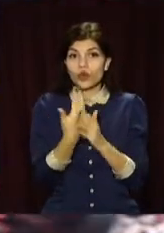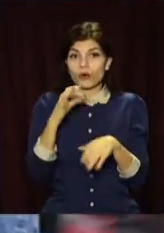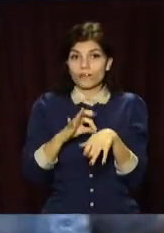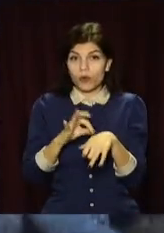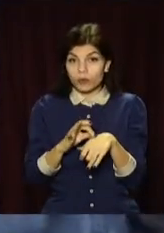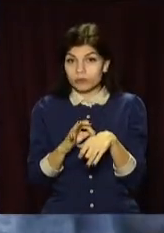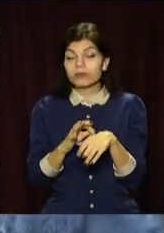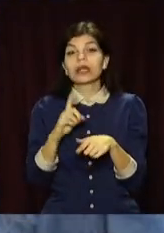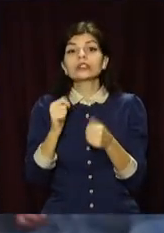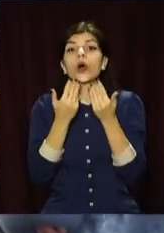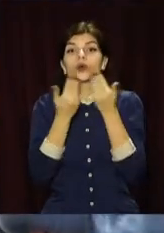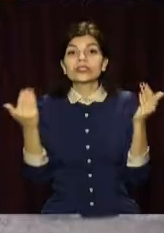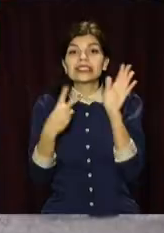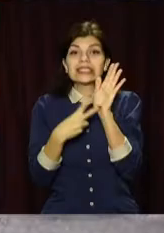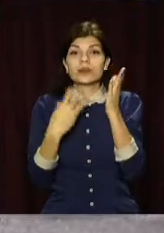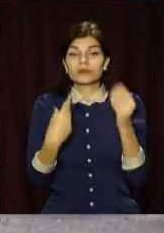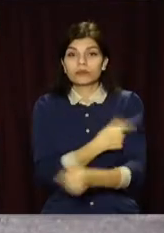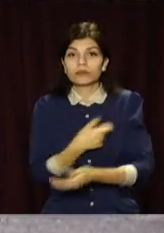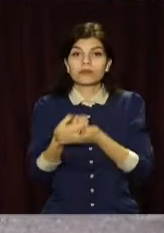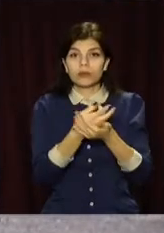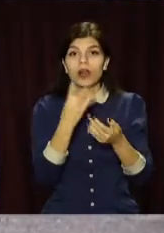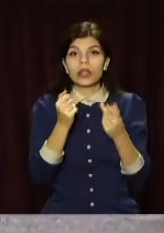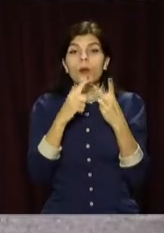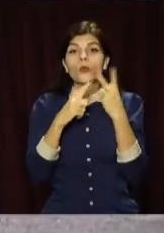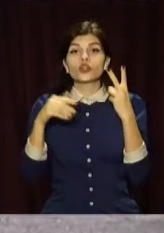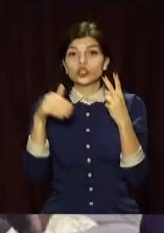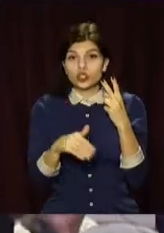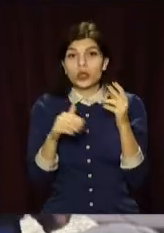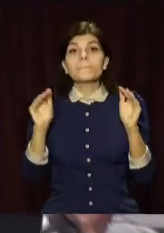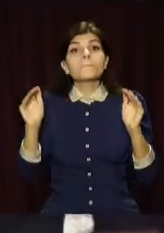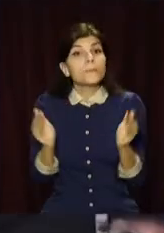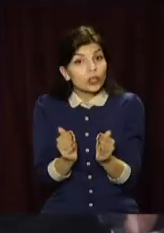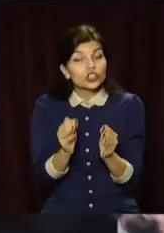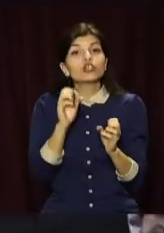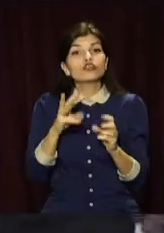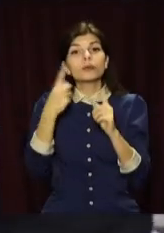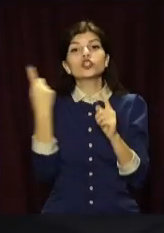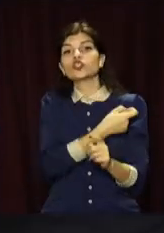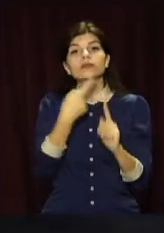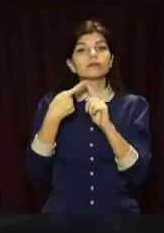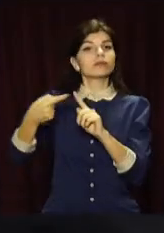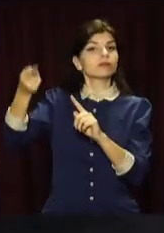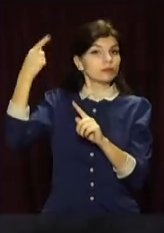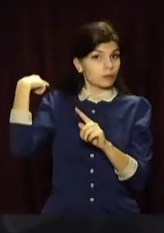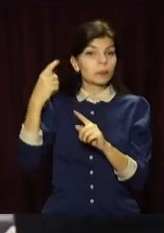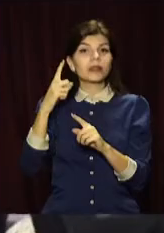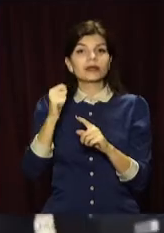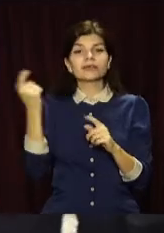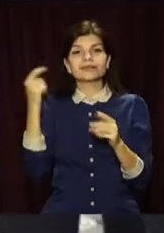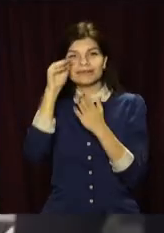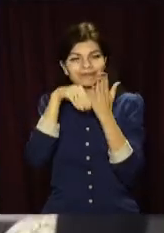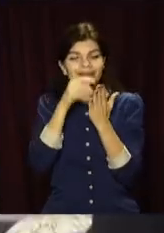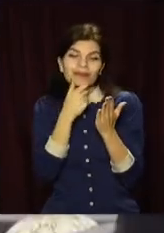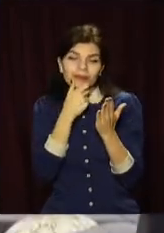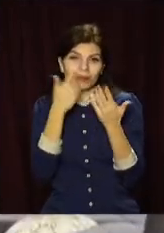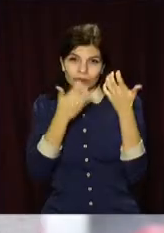хворих. За останні сім днів ушпитали на півтори тисячі пацієнтів. Менше, ніж тижнем раніше. За даними МОЗ, крім